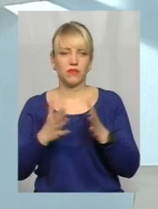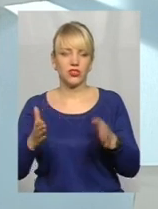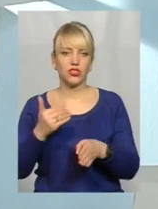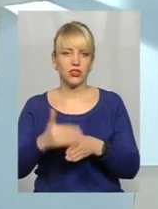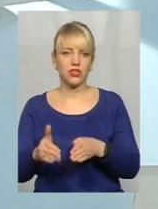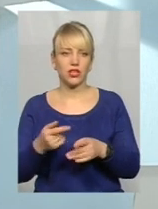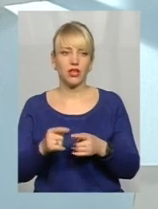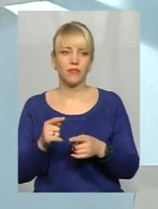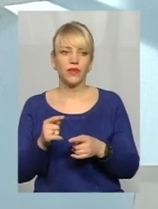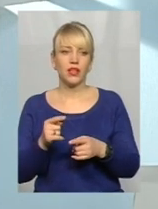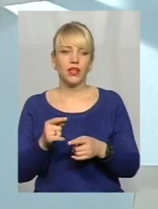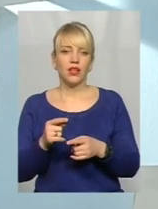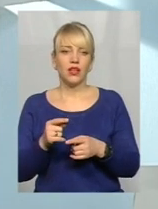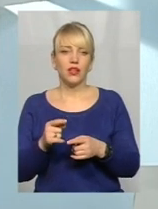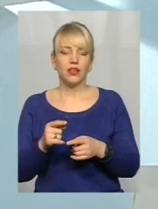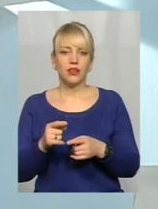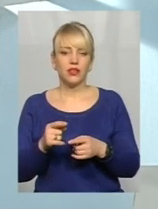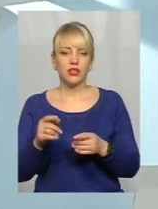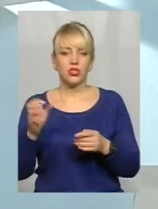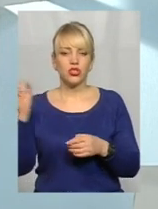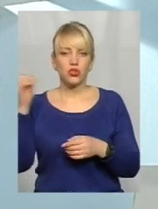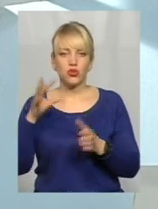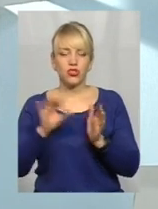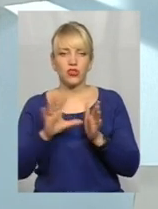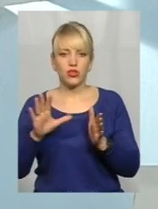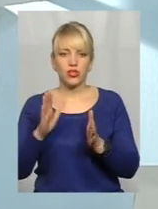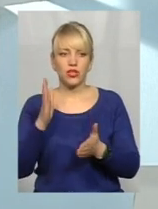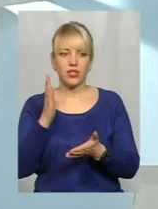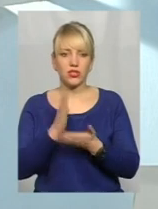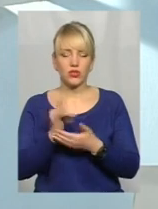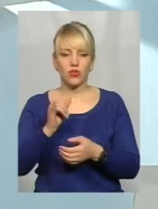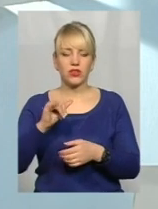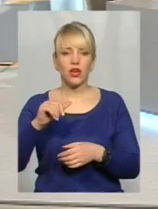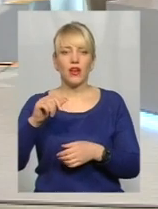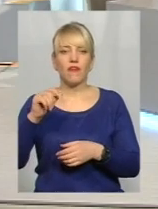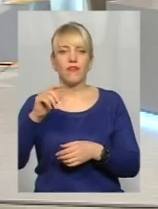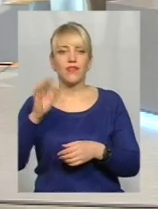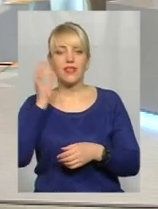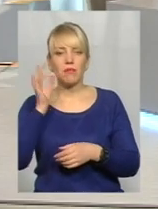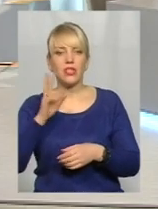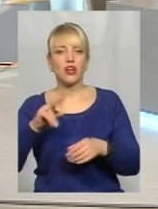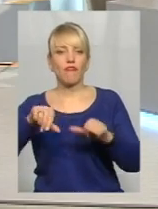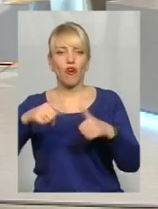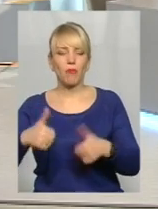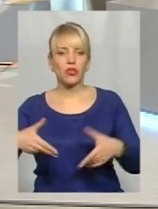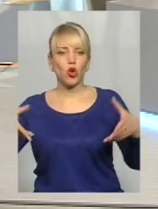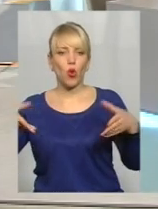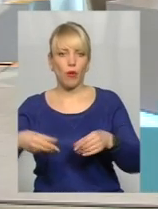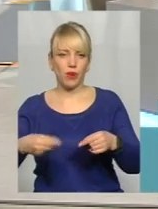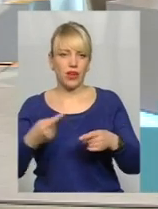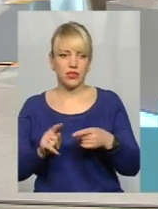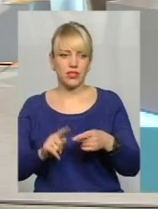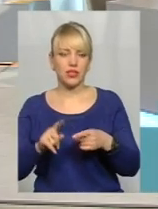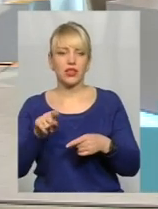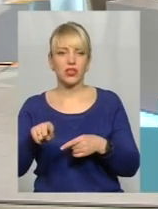генеруючої сонячної енергетики, вона існує в Німеччині в форматі кооперативів. Тому це одна із тем, про які ми